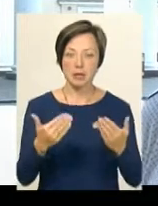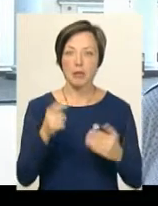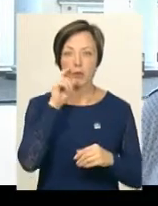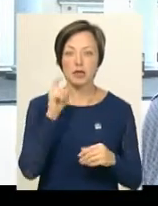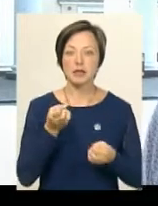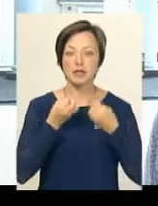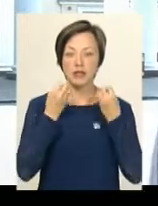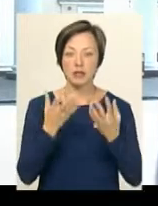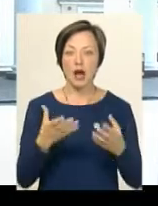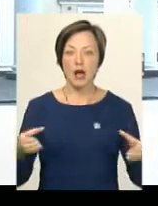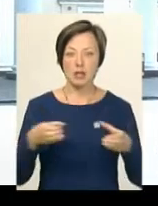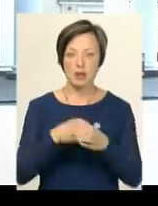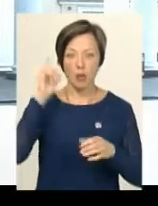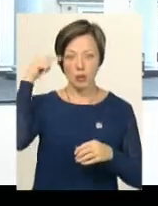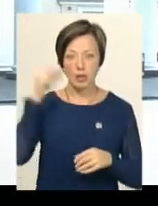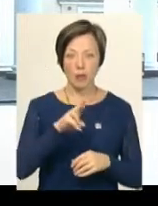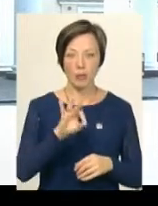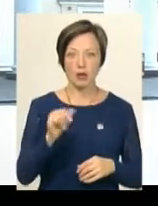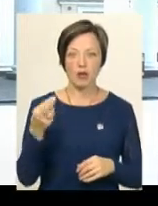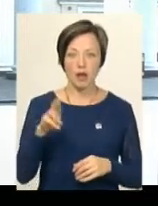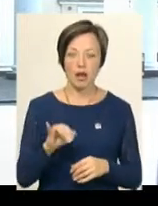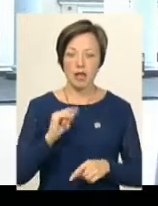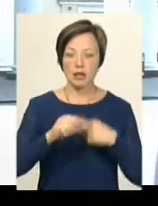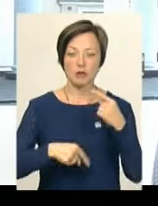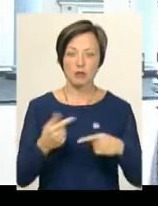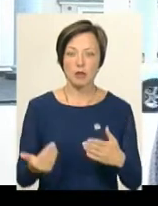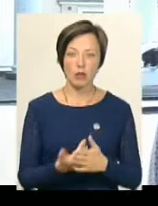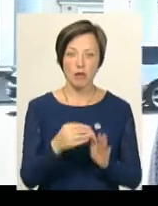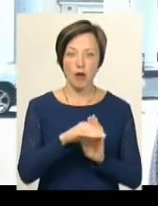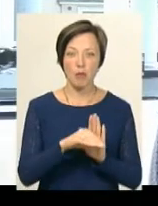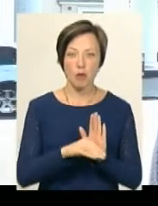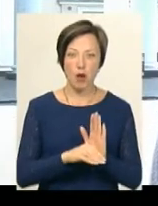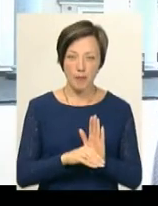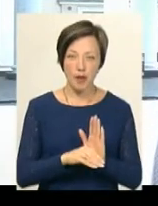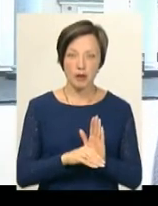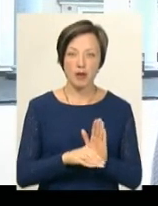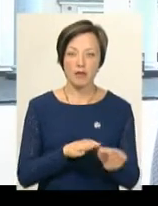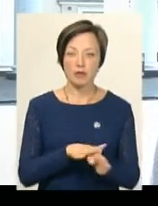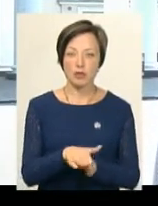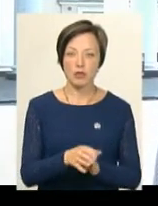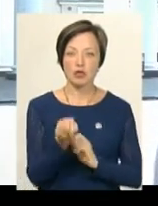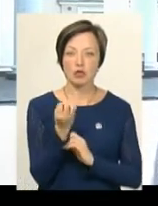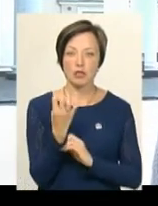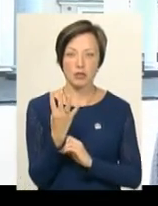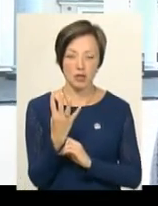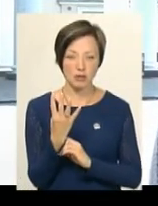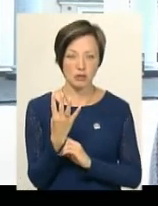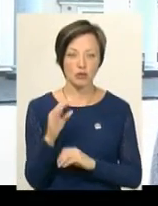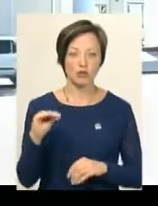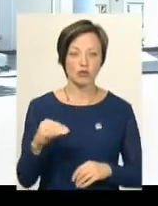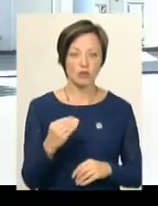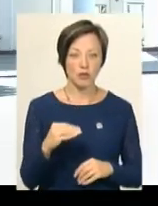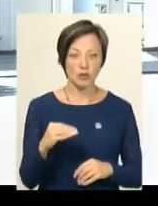заквічаємо» ансамблю «Козаки Поділля». І наступна нова програма «Козаків Поділля» відбудеться вже 14 жовтня.